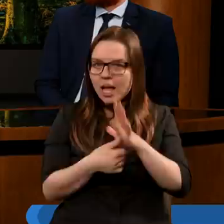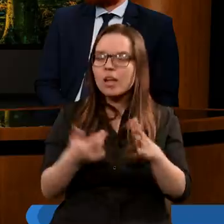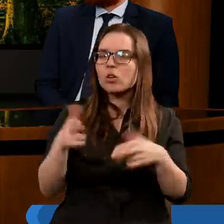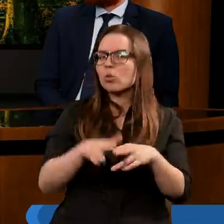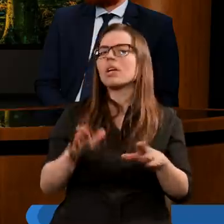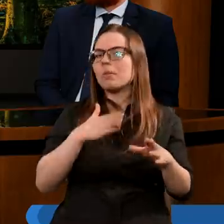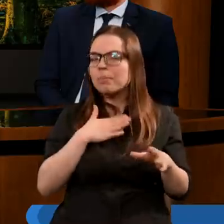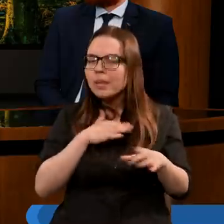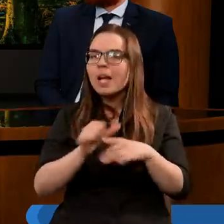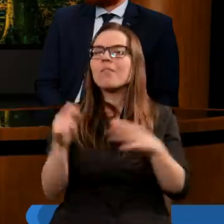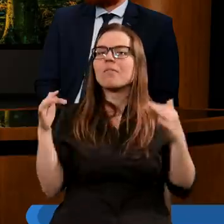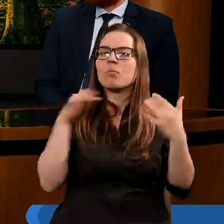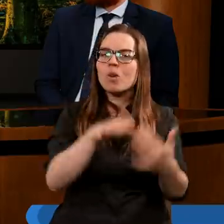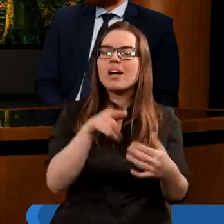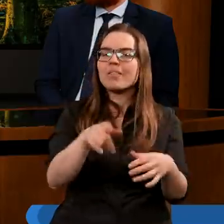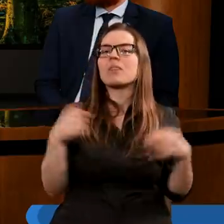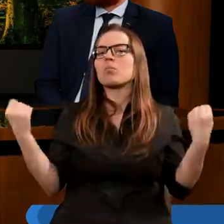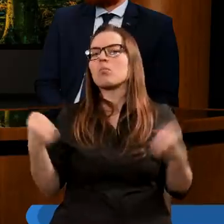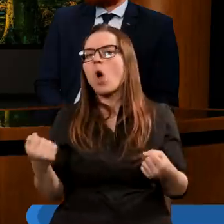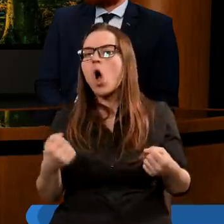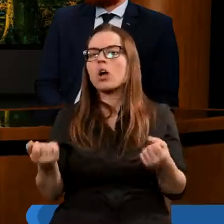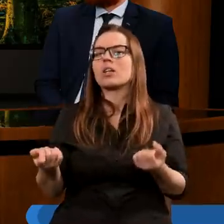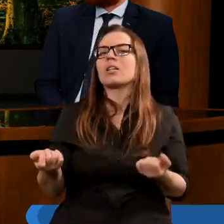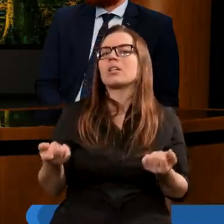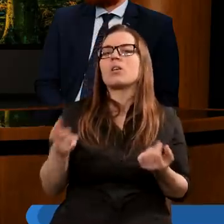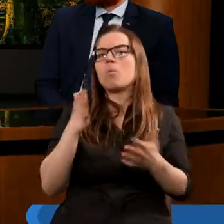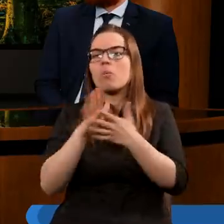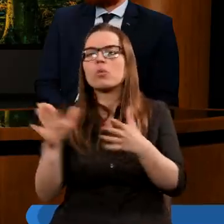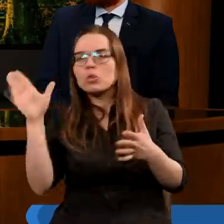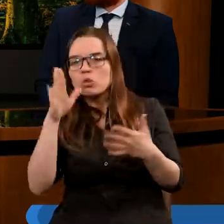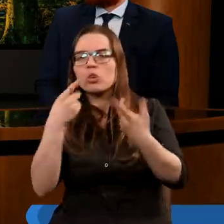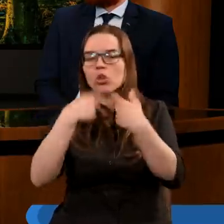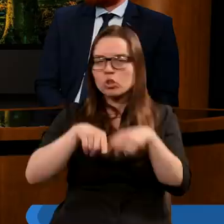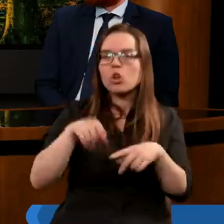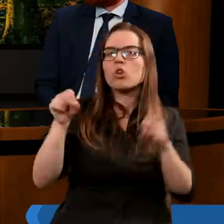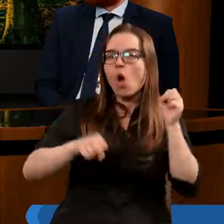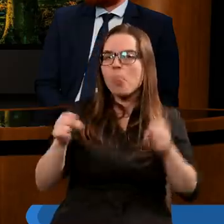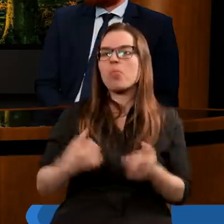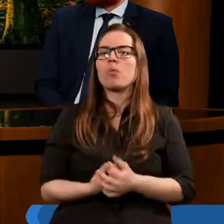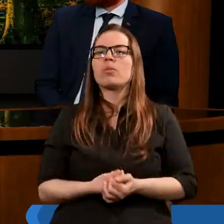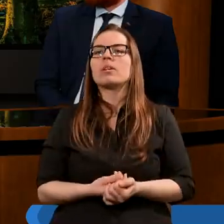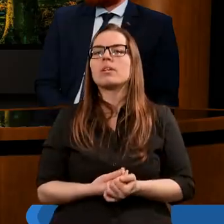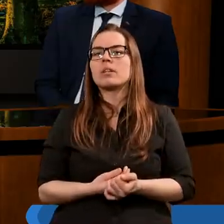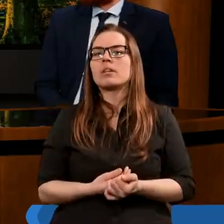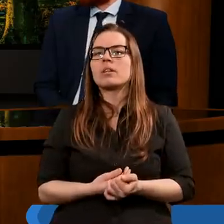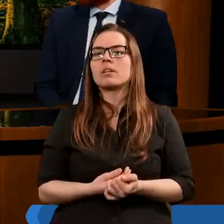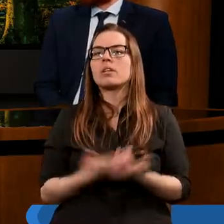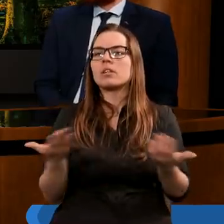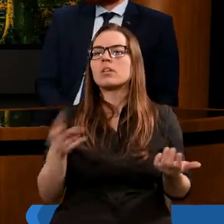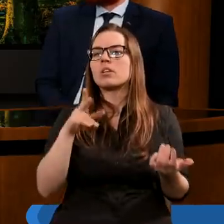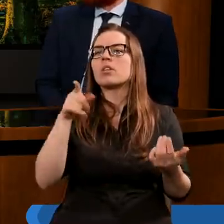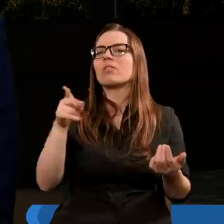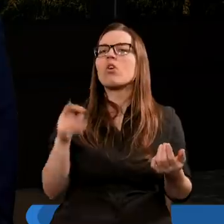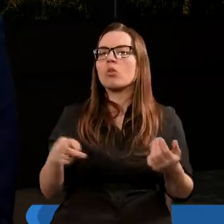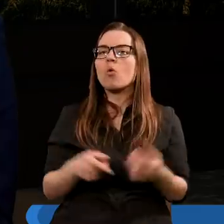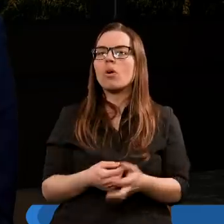które miało wielkie wpływy, moc. Po prostu Bóg dokonał sądu nad nim. Wojewódzku? Wiecie,